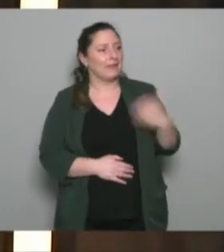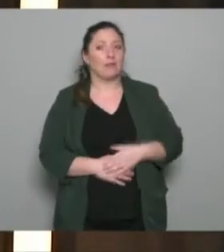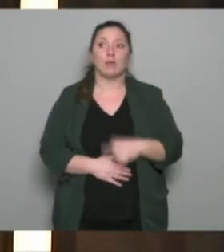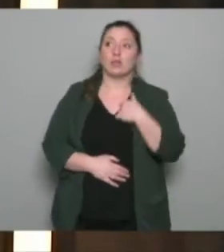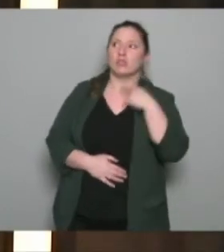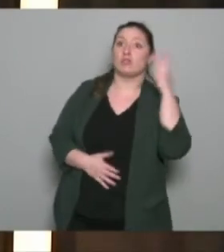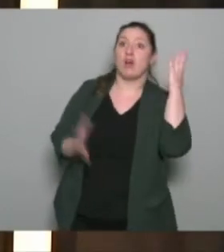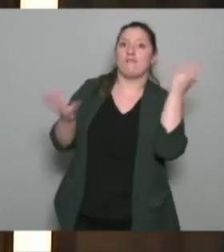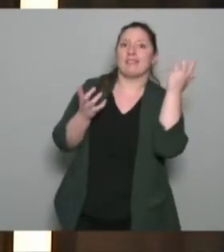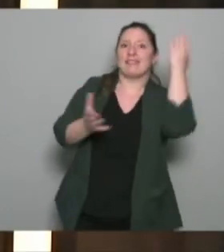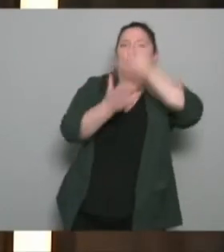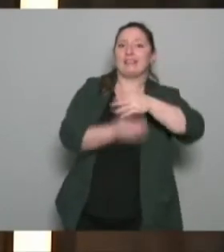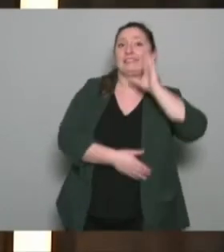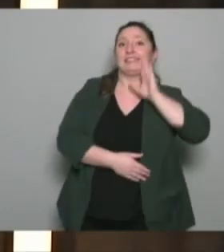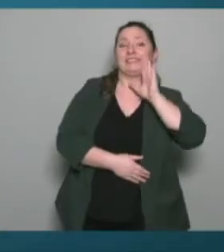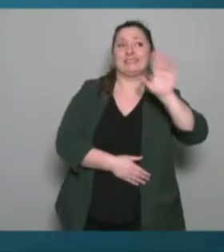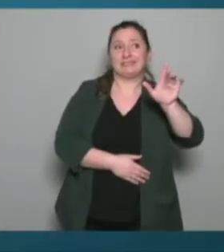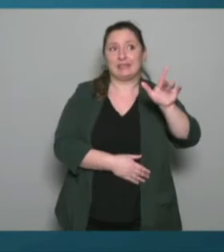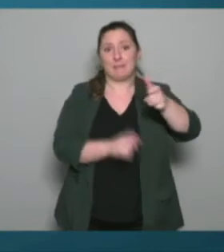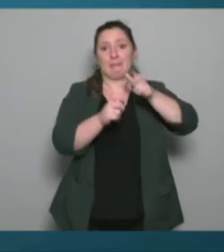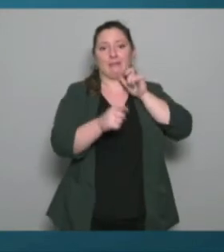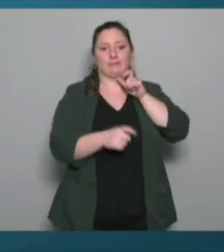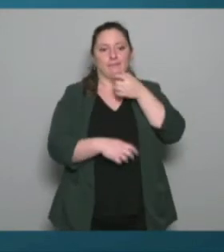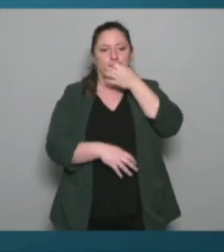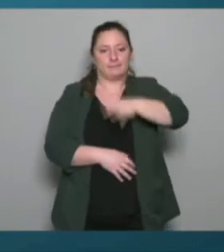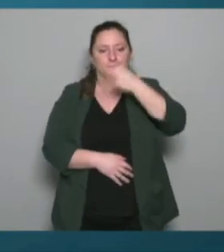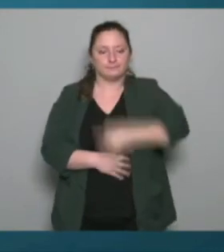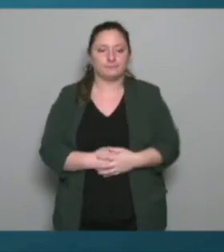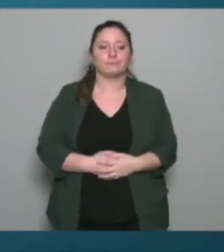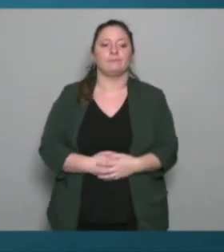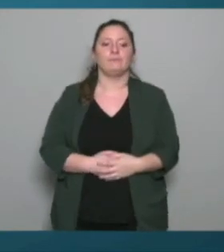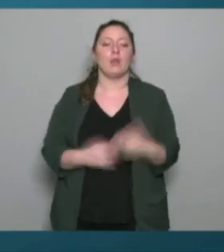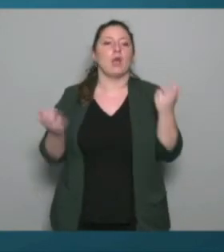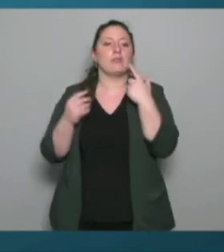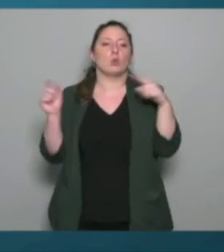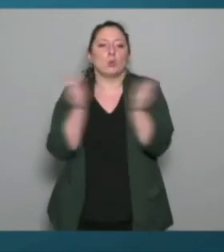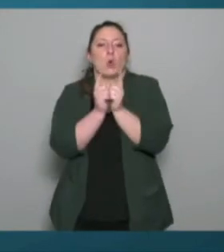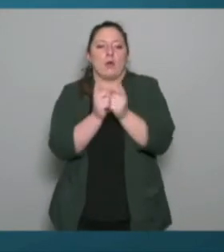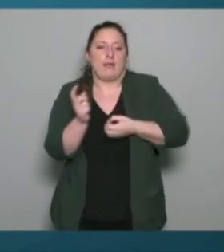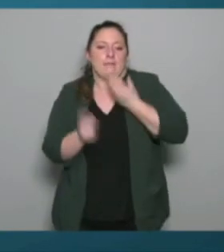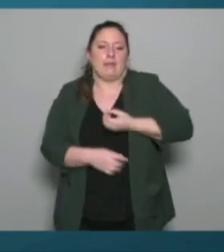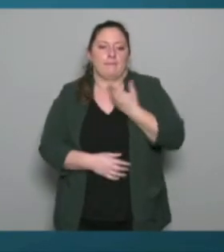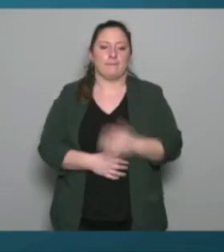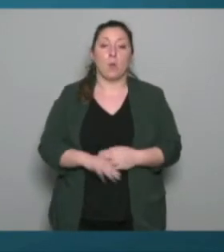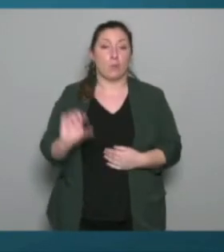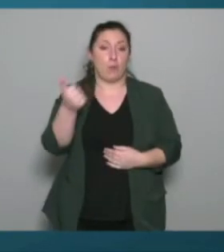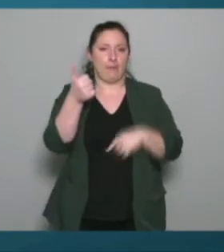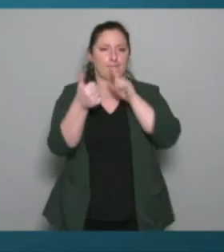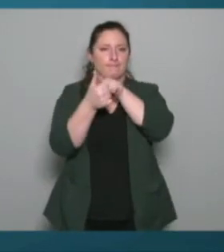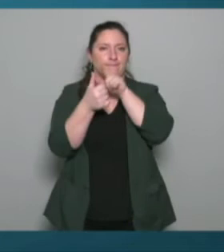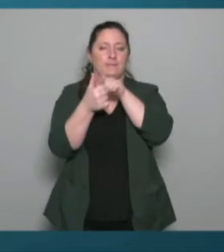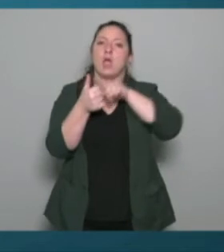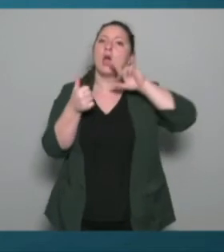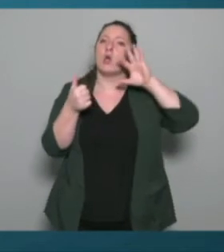intervenir je voudrais juste dire deux mots le premier c'est effectivement je pense qu'en termes de